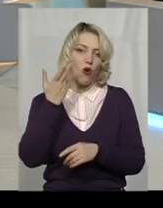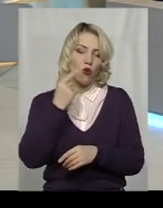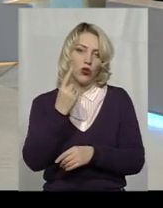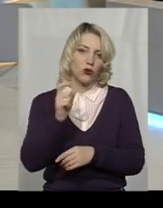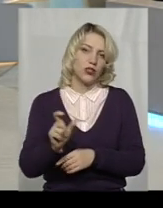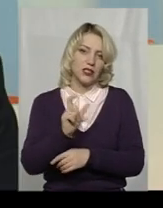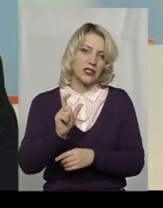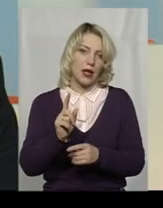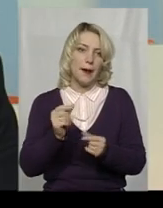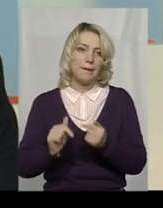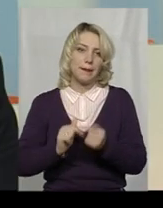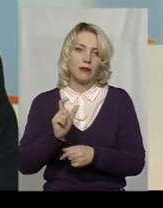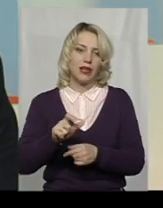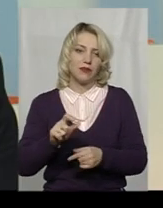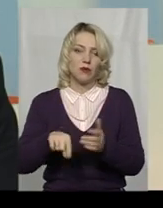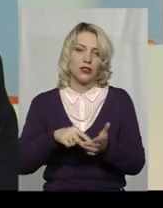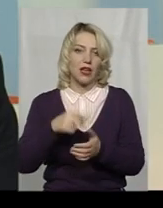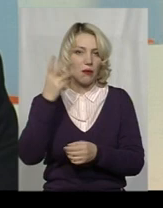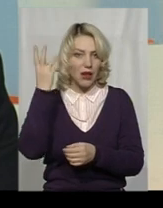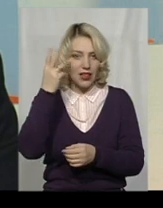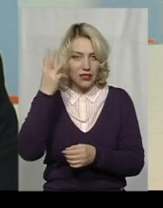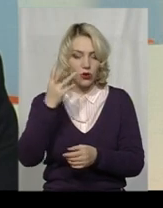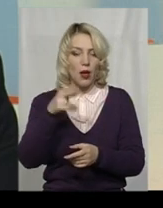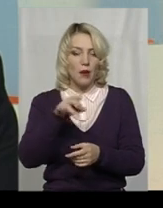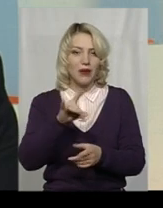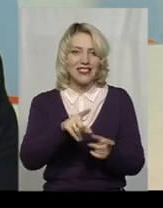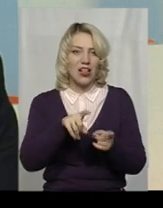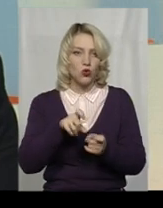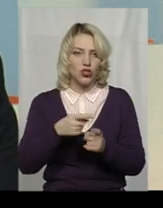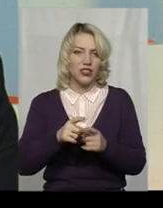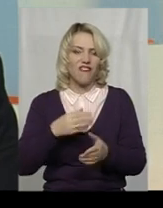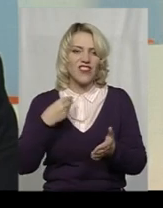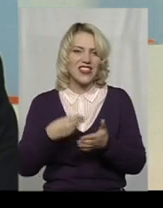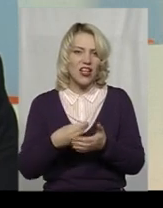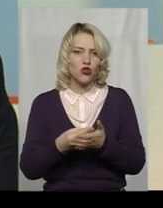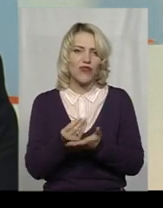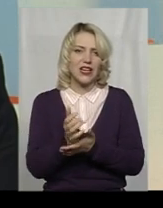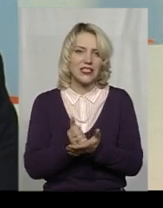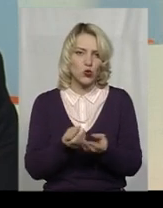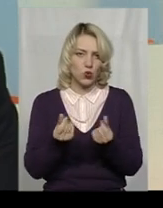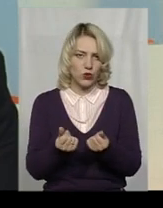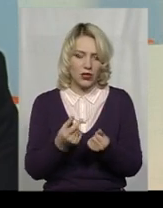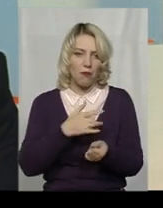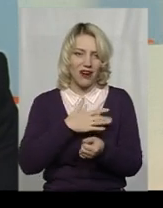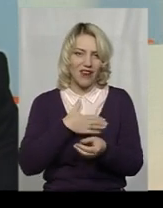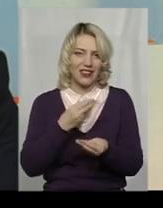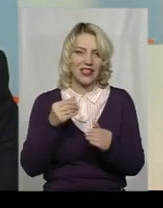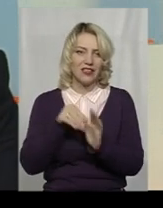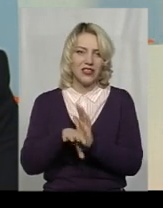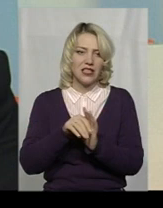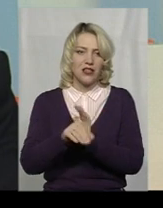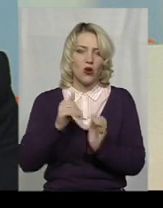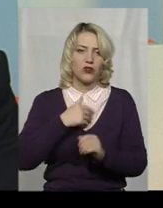із підприємців міста Хмельницького при залученні дуже потужних фінансових ресурсів, причому приватних інвестицій, хотів на